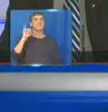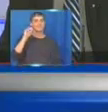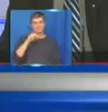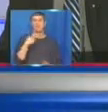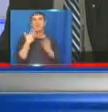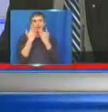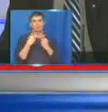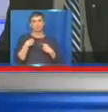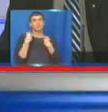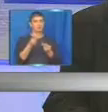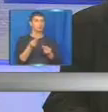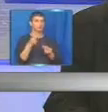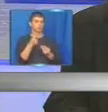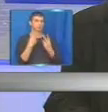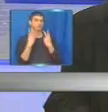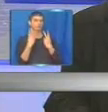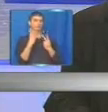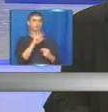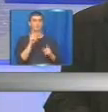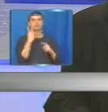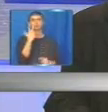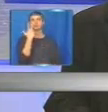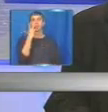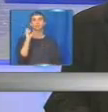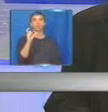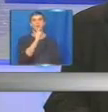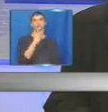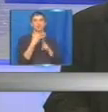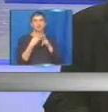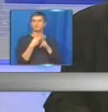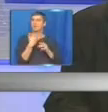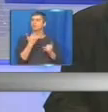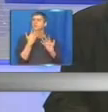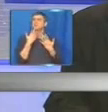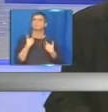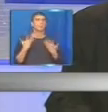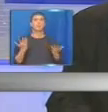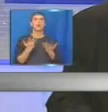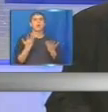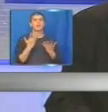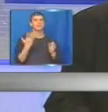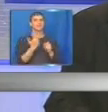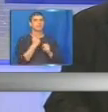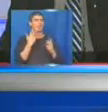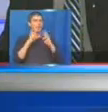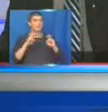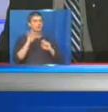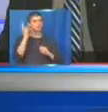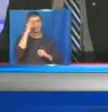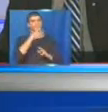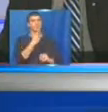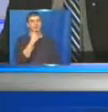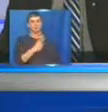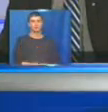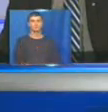שאנחנו נתנו זה שווה ערך לשלוש כוסות קפה. אוקיי, עכשיו תספר לנו איך זה בדיוק עבד המחקר על מנת להבין מה אתה אומר.